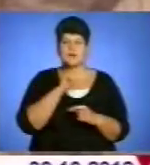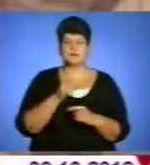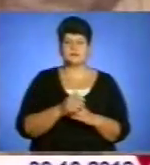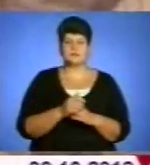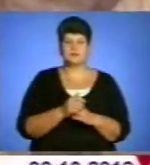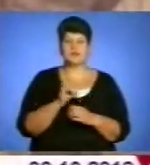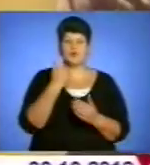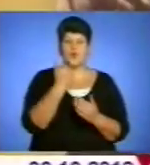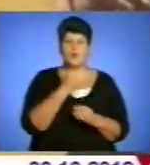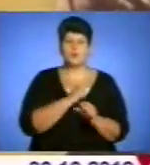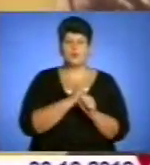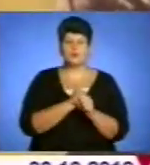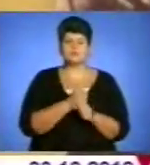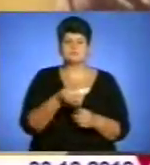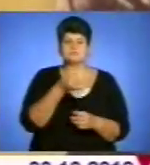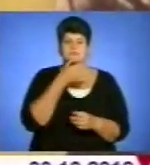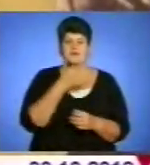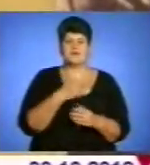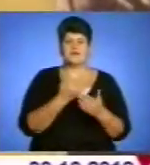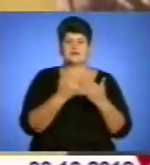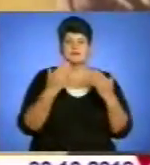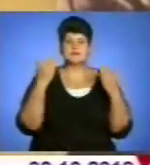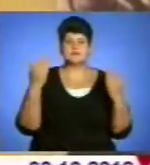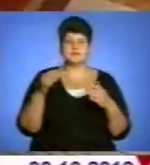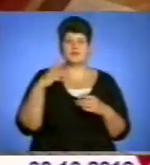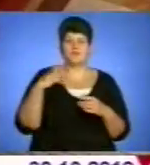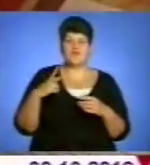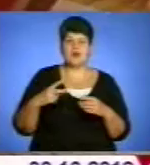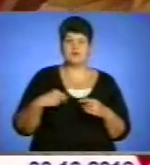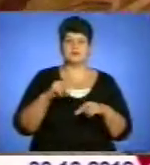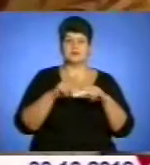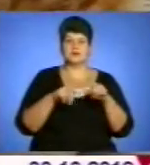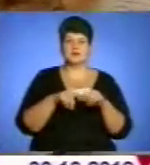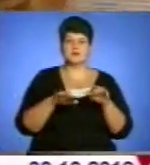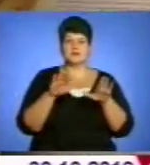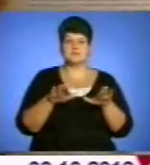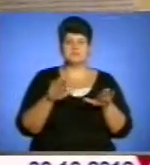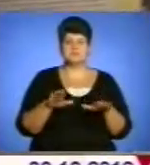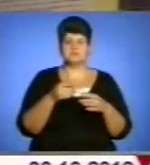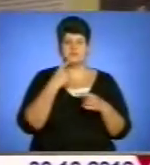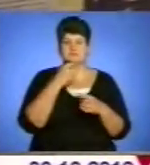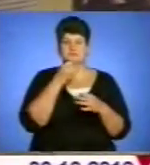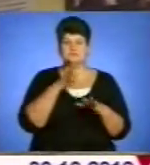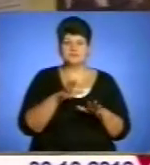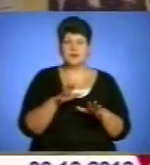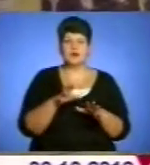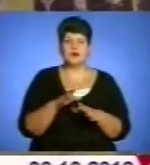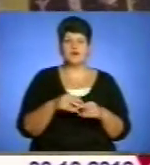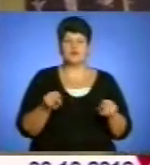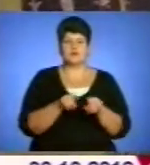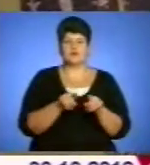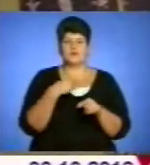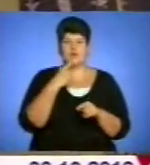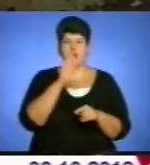Його роботами захоплювалися на виставці у Парижі, а на рідній землі вважали відступником від соцреалізму, а відповідно – ворогом